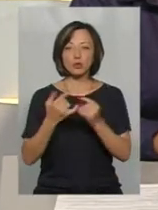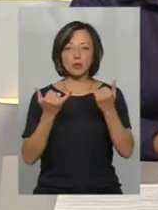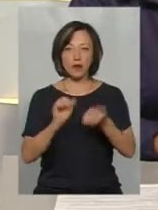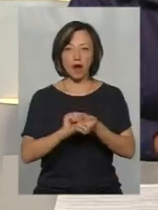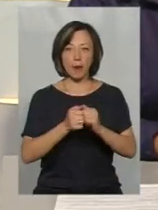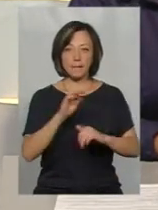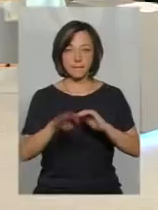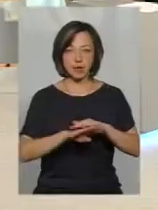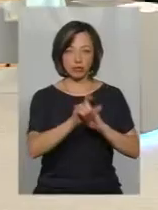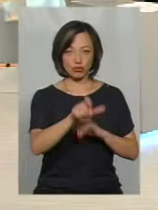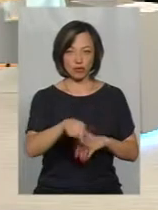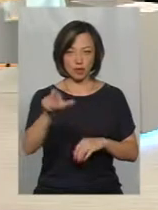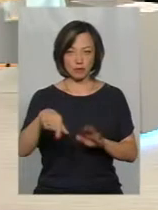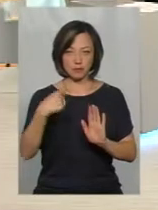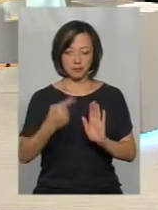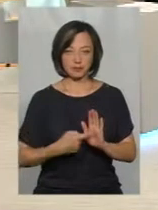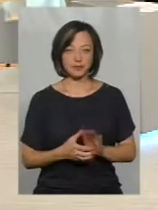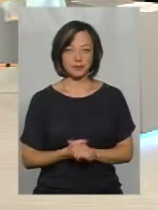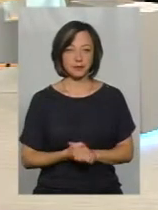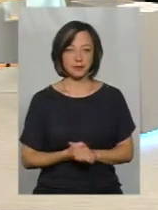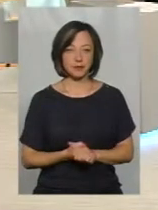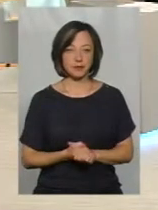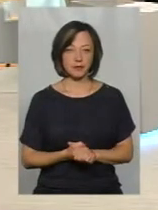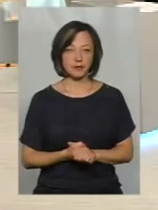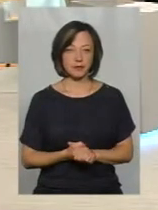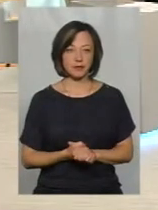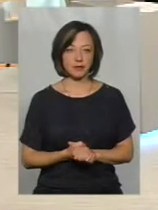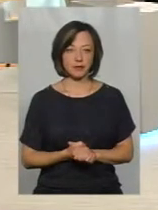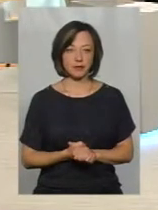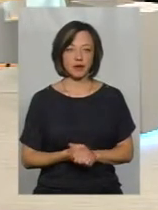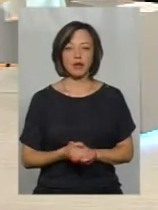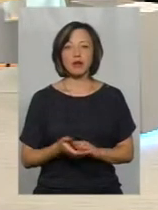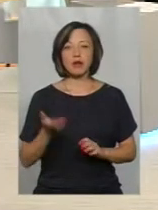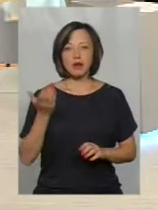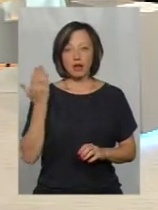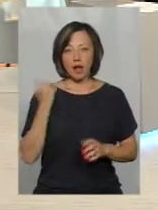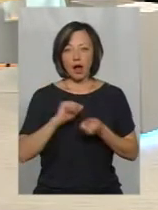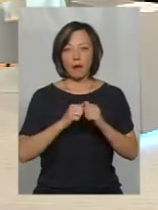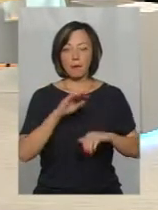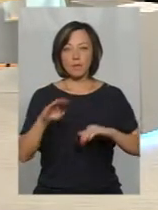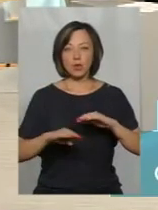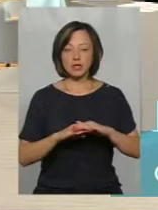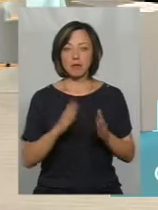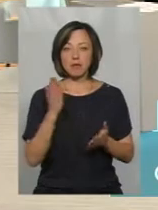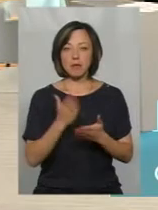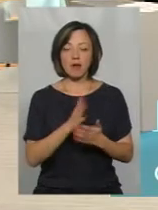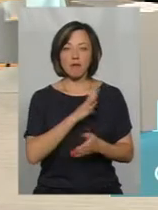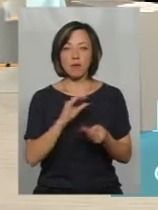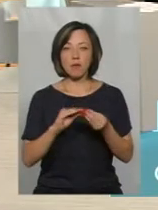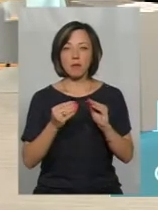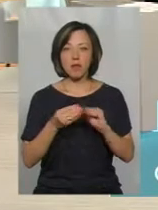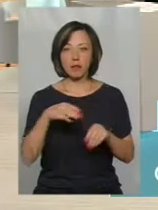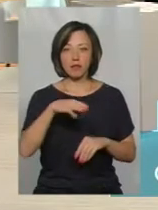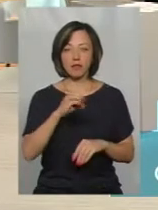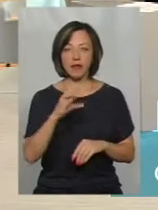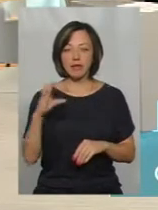'янчан це буде? Кам'янець-Подільський мав проблемну ТЕС, яка знаходилась